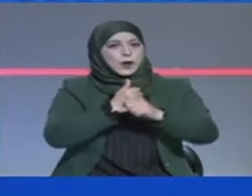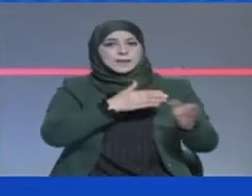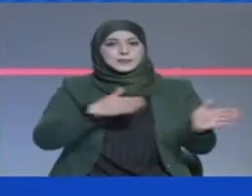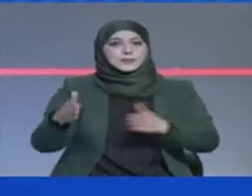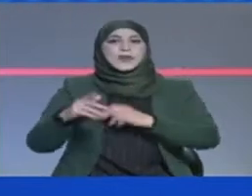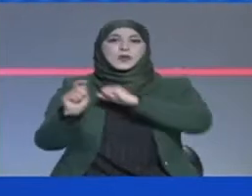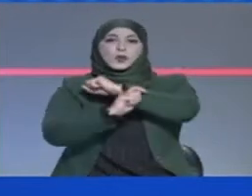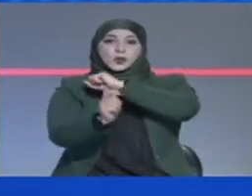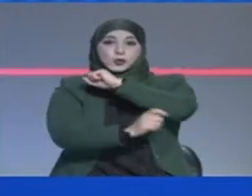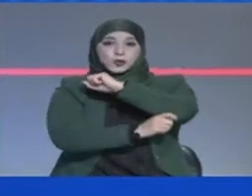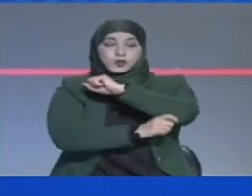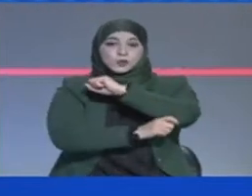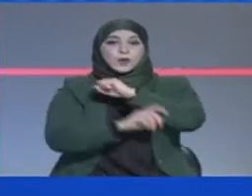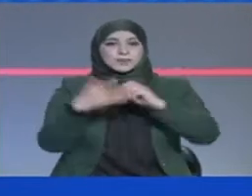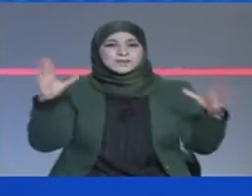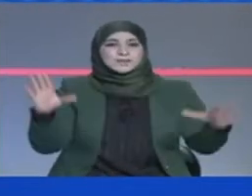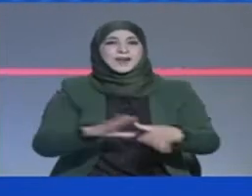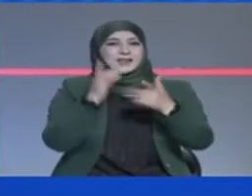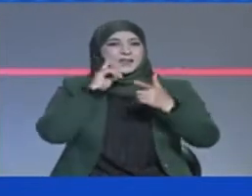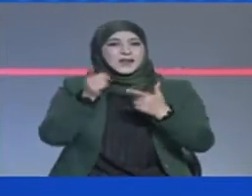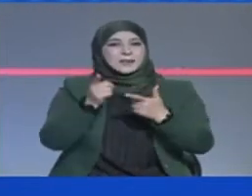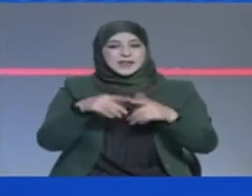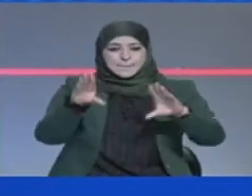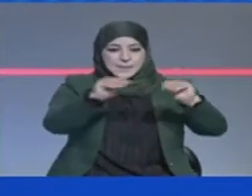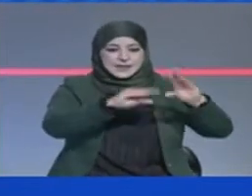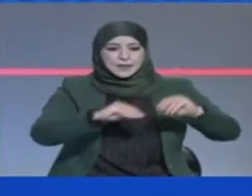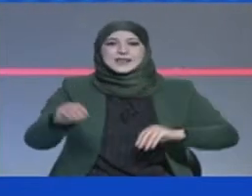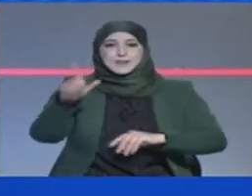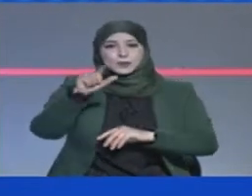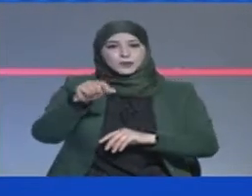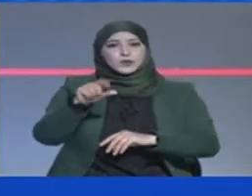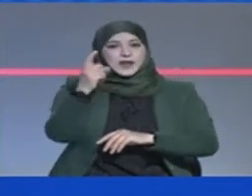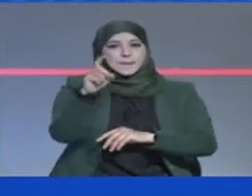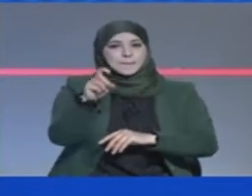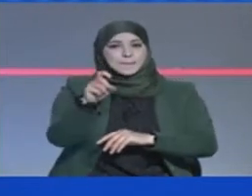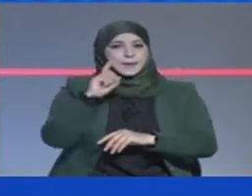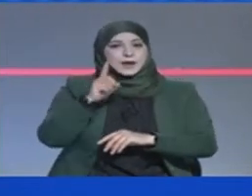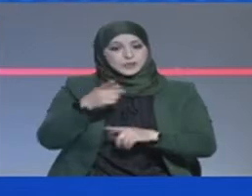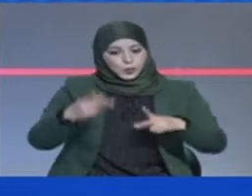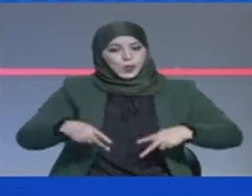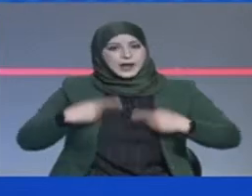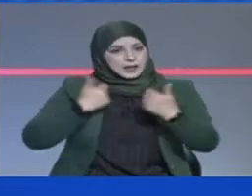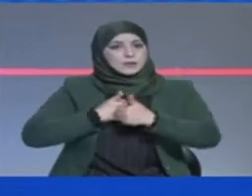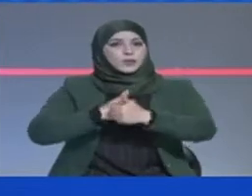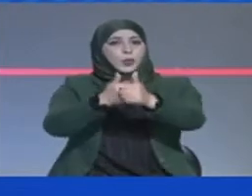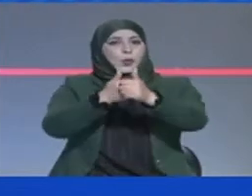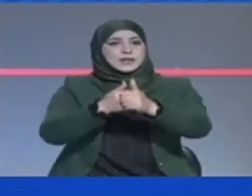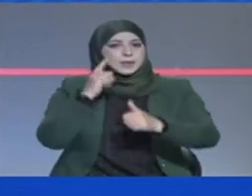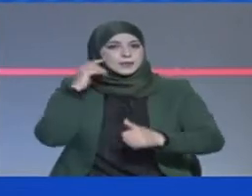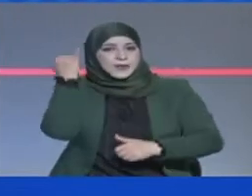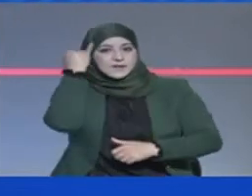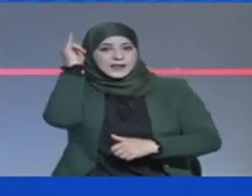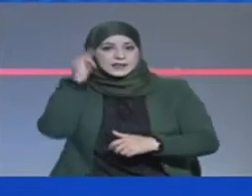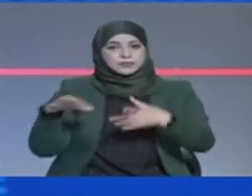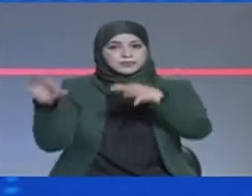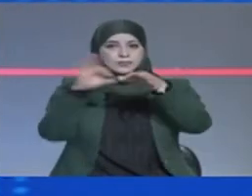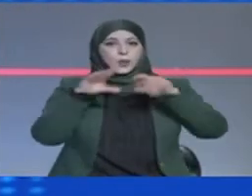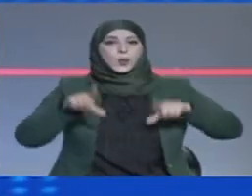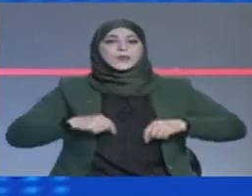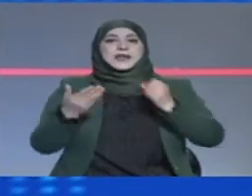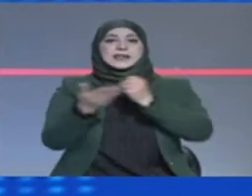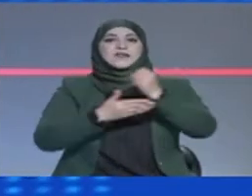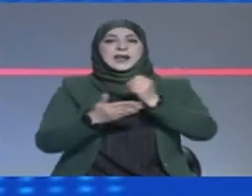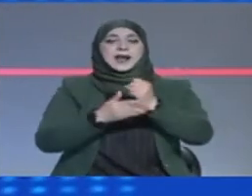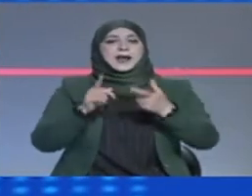الاحتفاء بالمناطق الرطبة تحت شعار المياه والمناطق الرطبة والحياة لا تنفصل مبادرة مشاركة بين وزارة الفلاحة